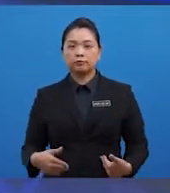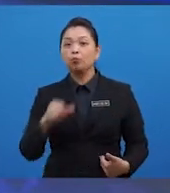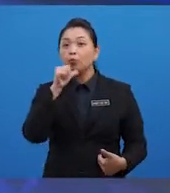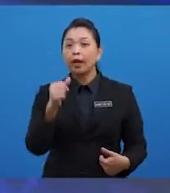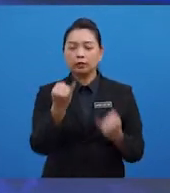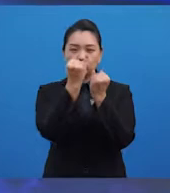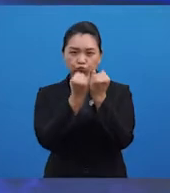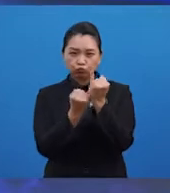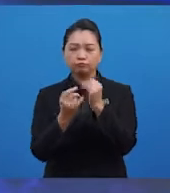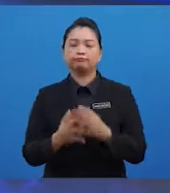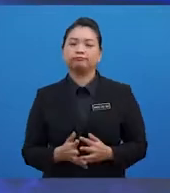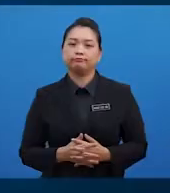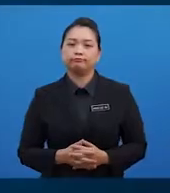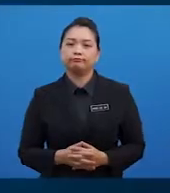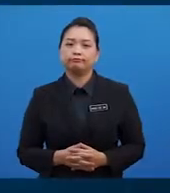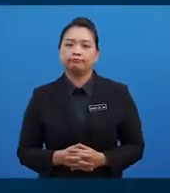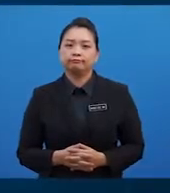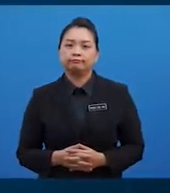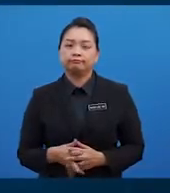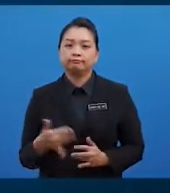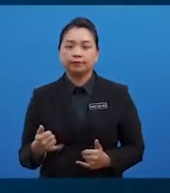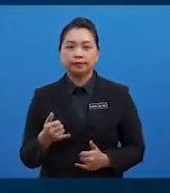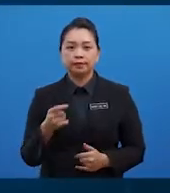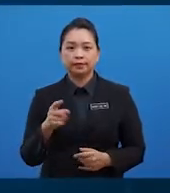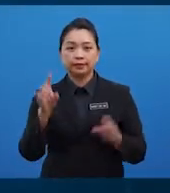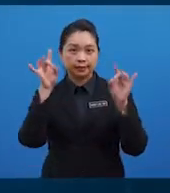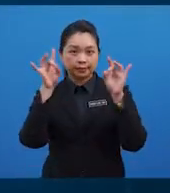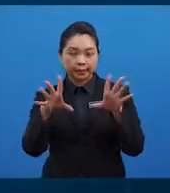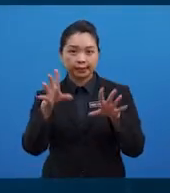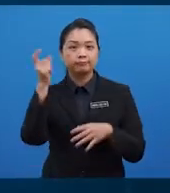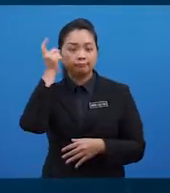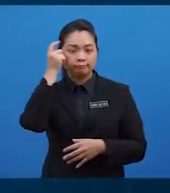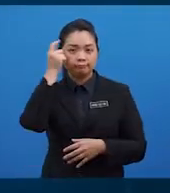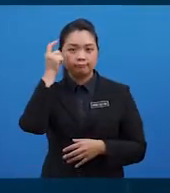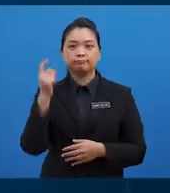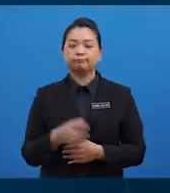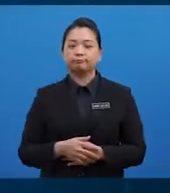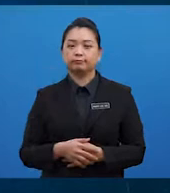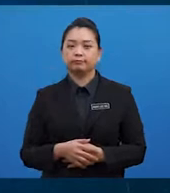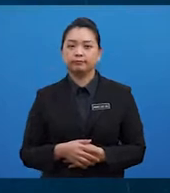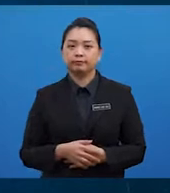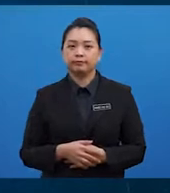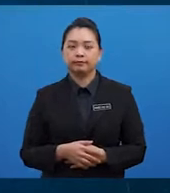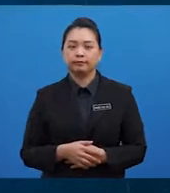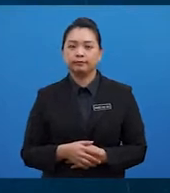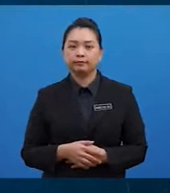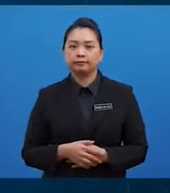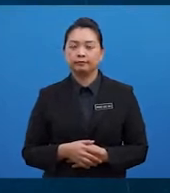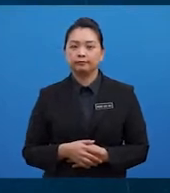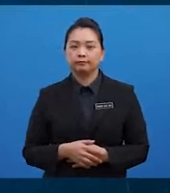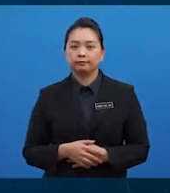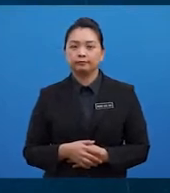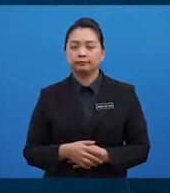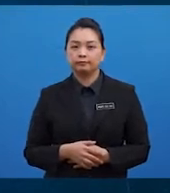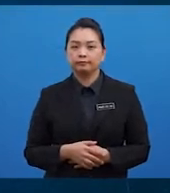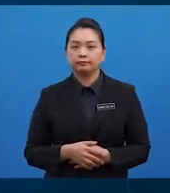kurus. Baik, mari kita uji minda mengenai sesi pembelajaran hari ini. soalan pertama,